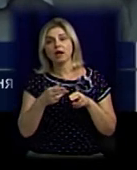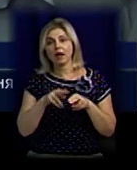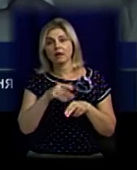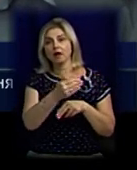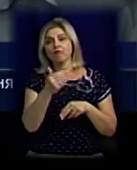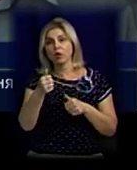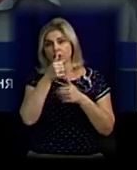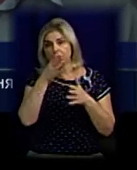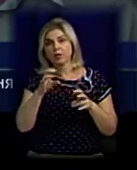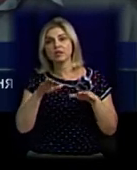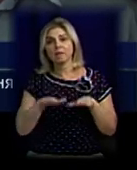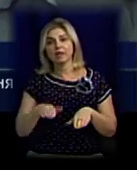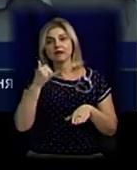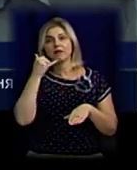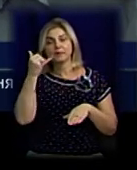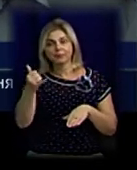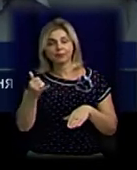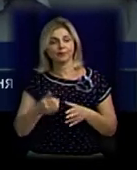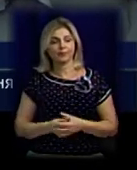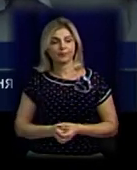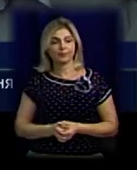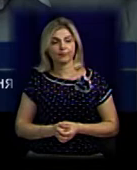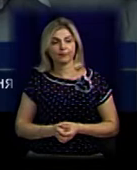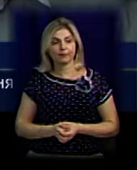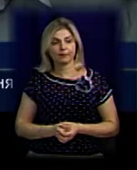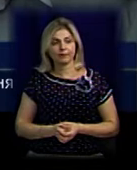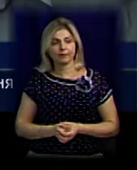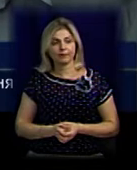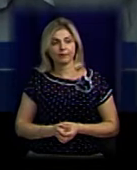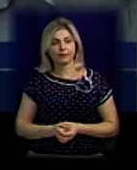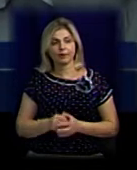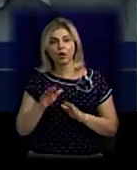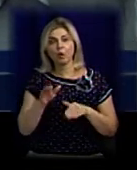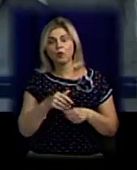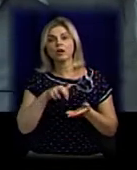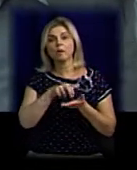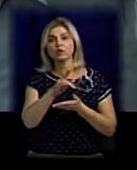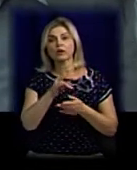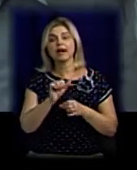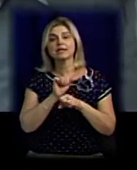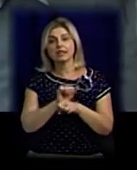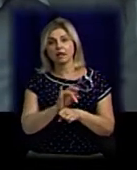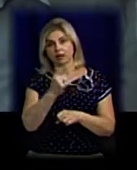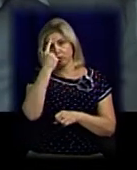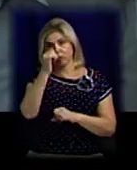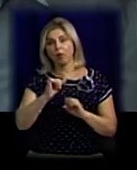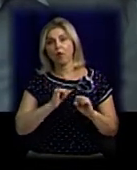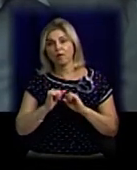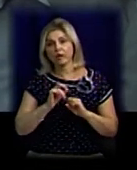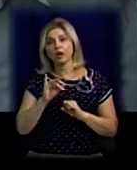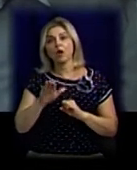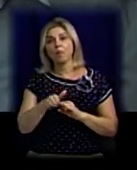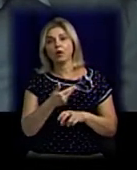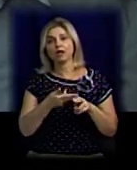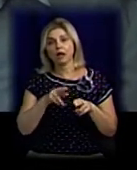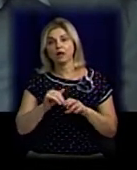мав змоги з місця набрати правоохоронну органу, нього було сівши батарея на телефоні. Після того він бійшов на стан, зразу доповів руку керівництву, після того вже